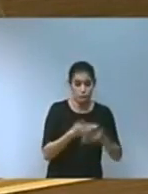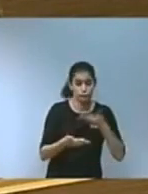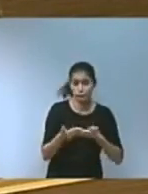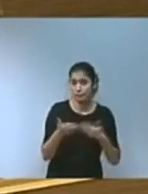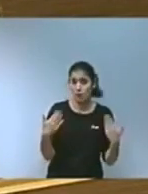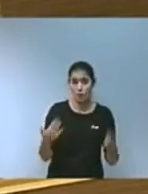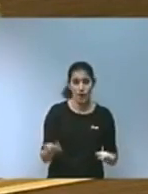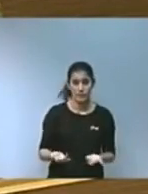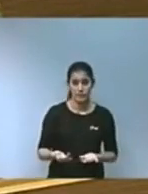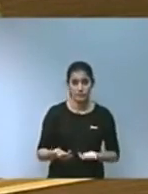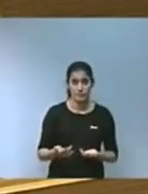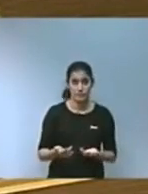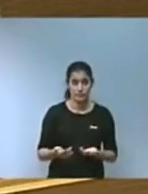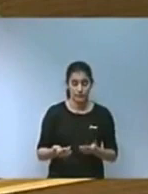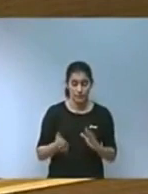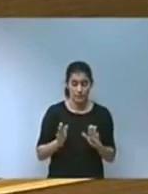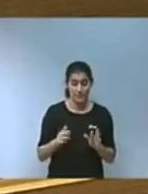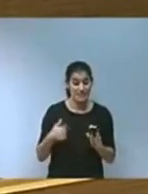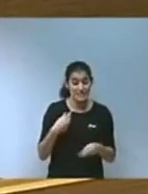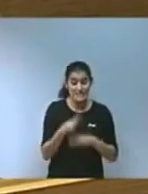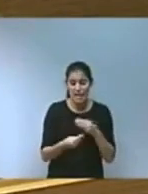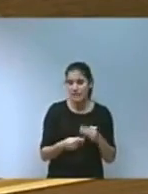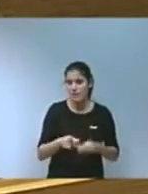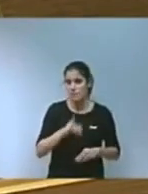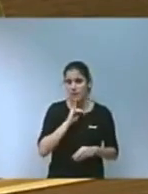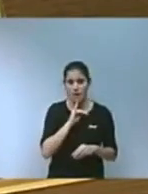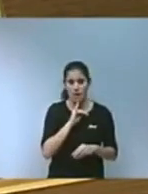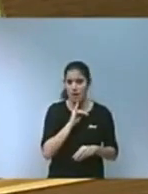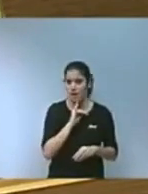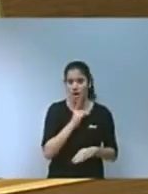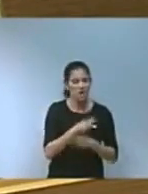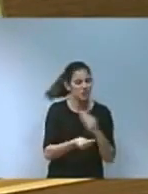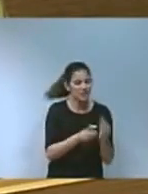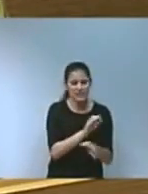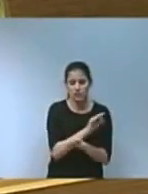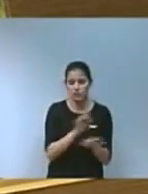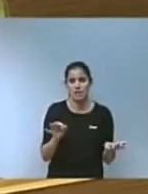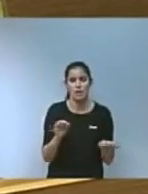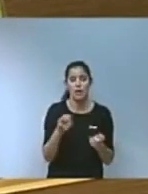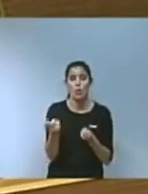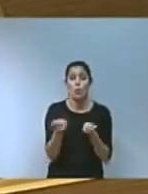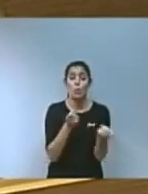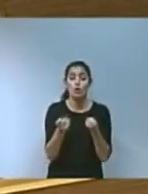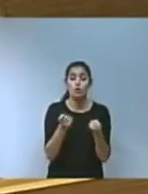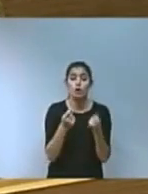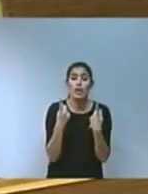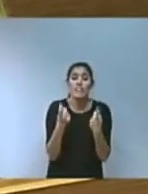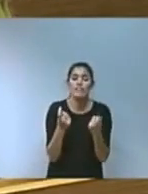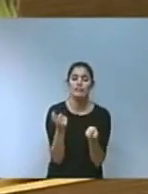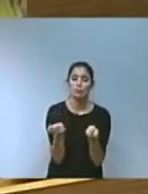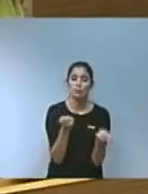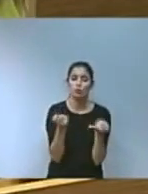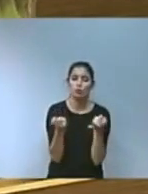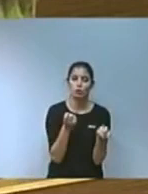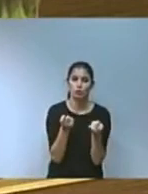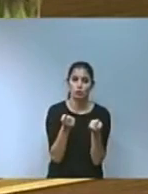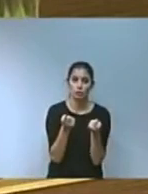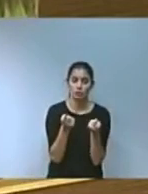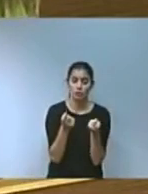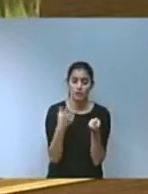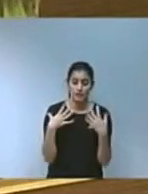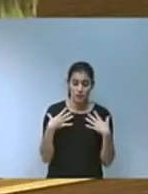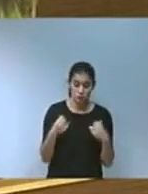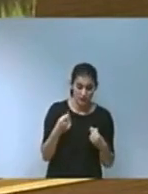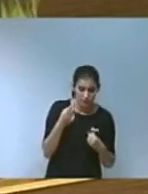manera negligent no s'està fent un control exhaustiu dels fitosanitaris en la